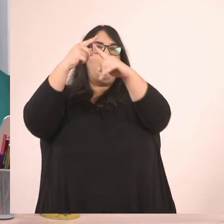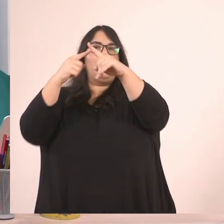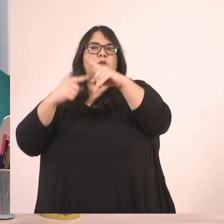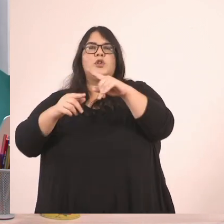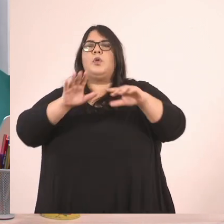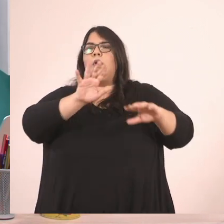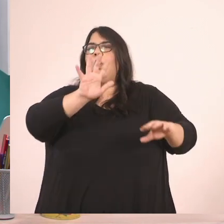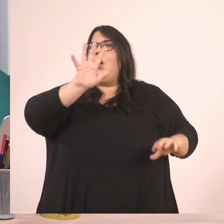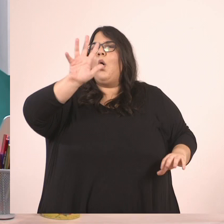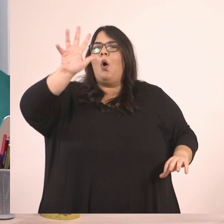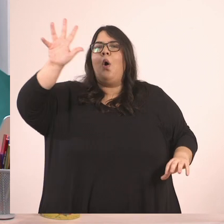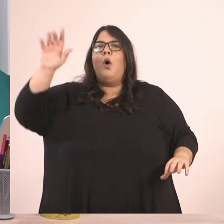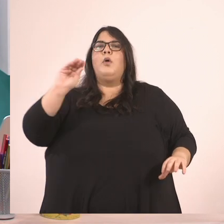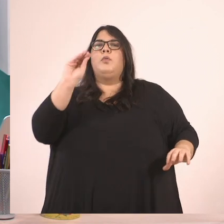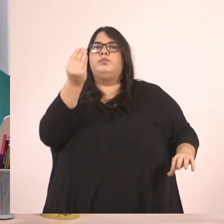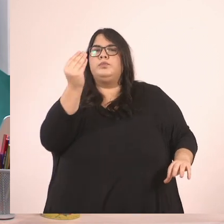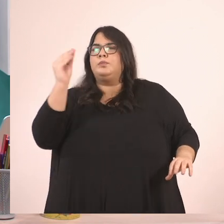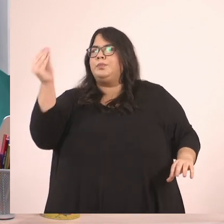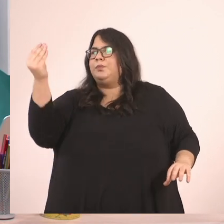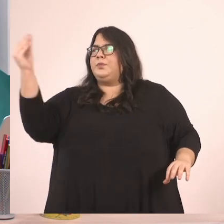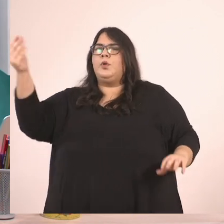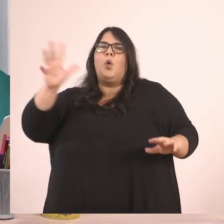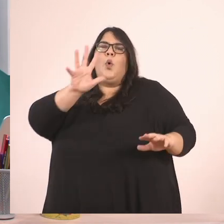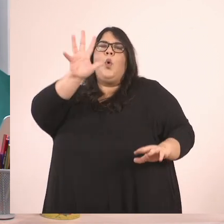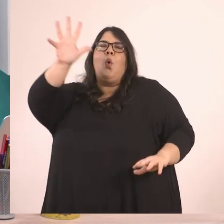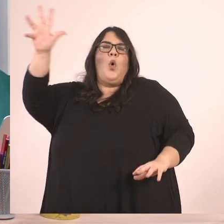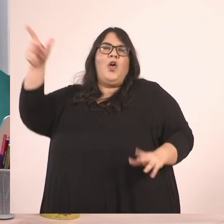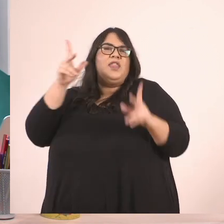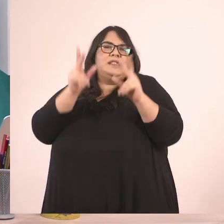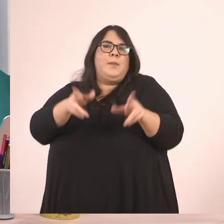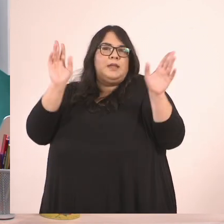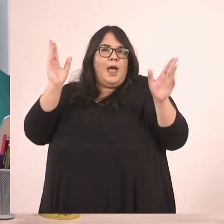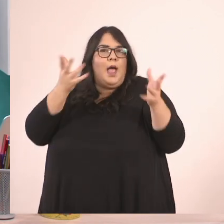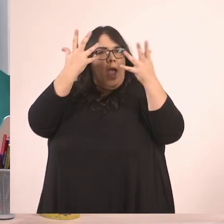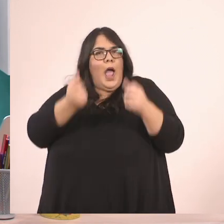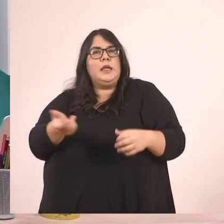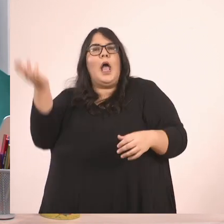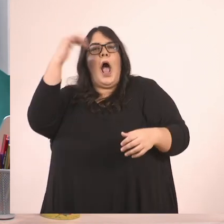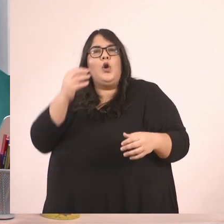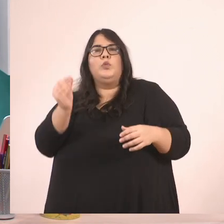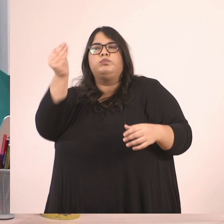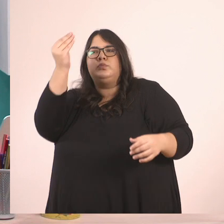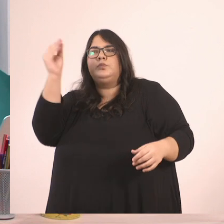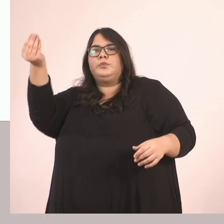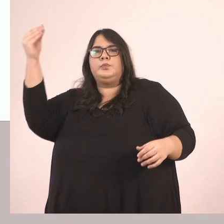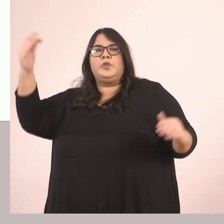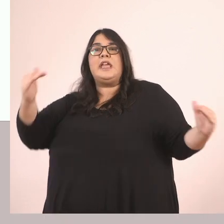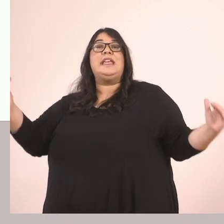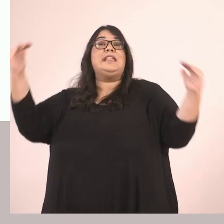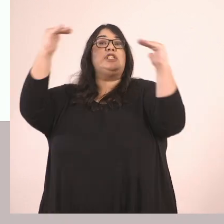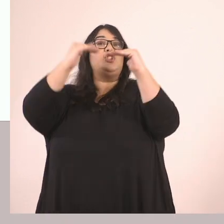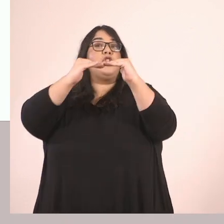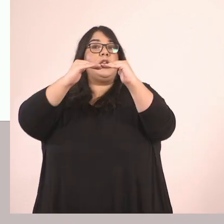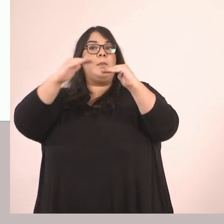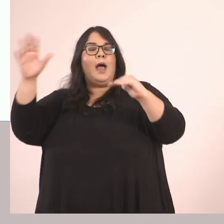όσο πολλαπλασιάζουμε Θα παίρνουμε έναν αρθιμό, θα πολλαπλασιάζουμε Δεν θα σταματήσει, πάντα θα βρίσκουμε ένα καινούριο ισοντινομοκλάσμα Με τη